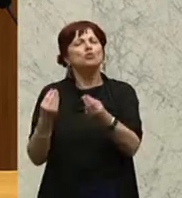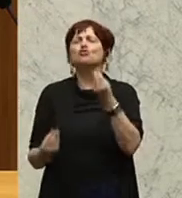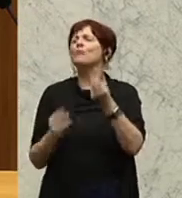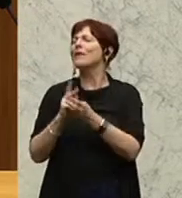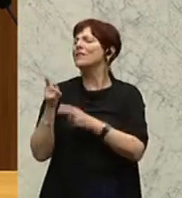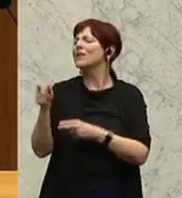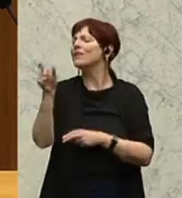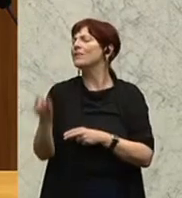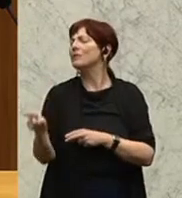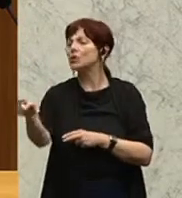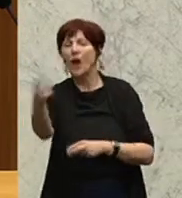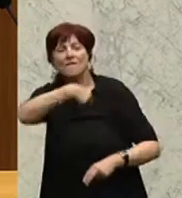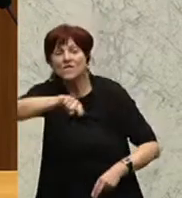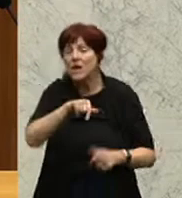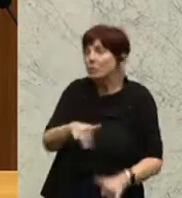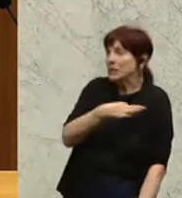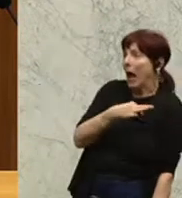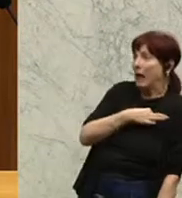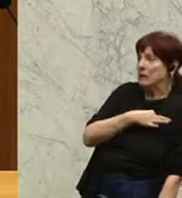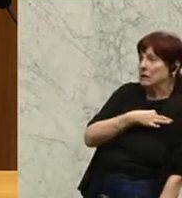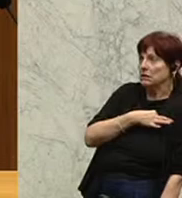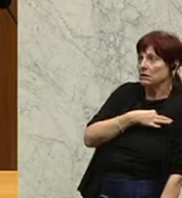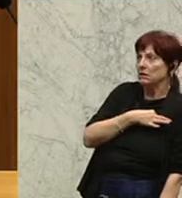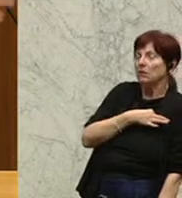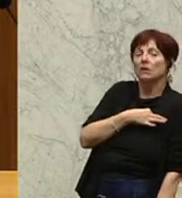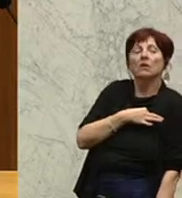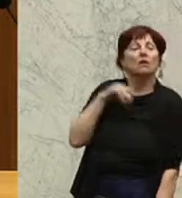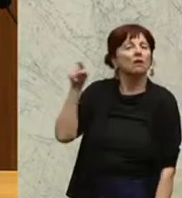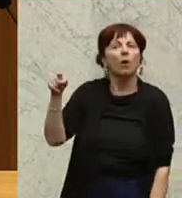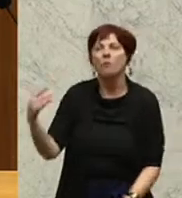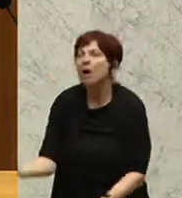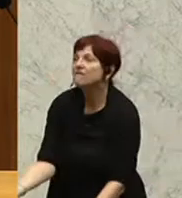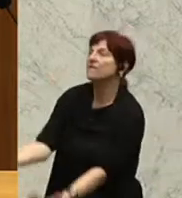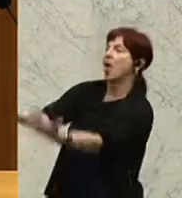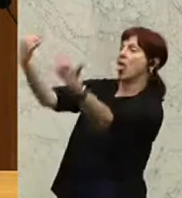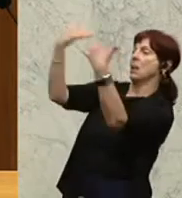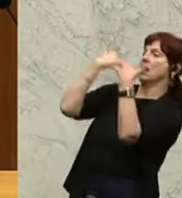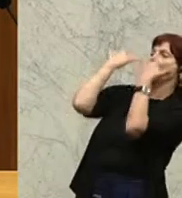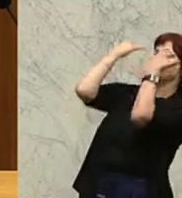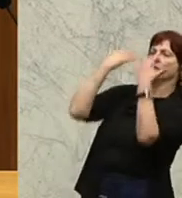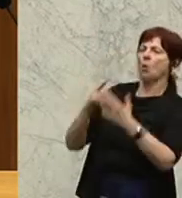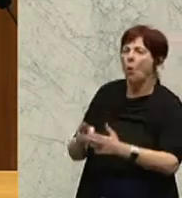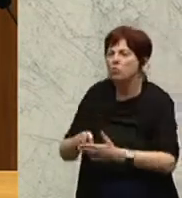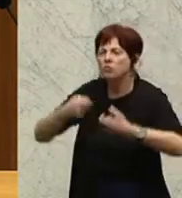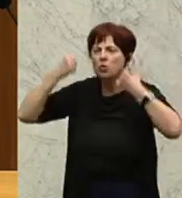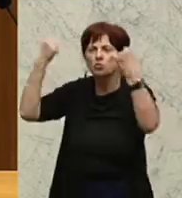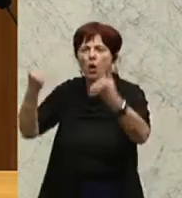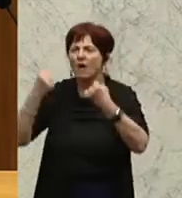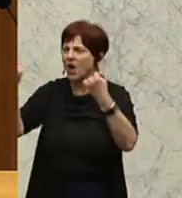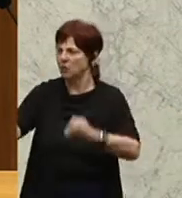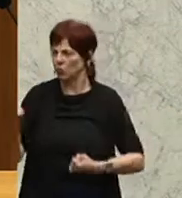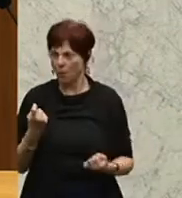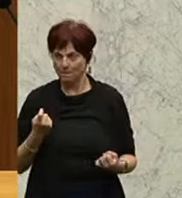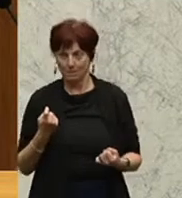wären es diejenigen, vor denen wir Angst haben müssen, weil sie ja in Wellen kommen und wie Naturgewalten